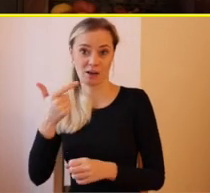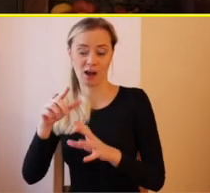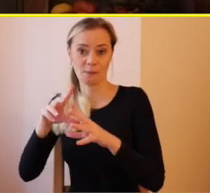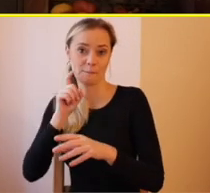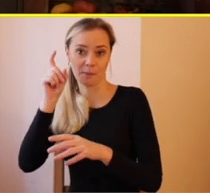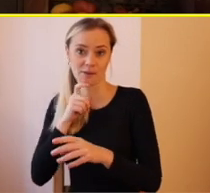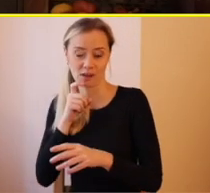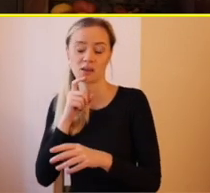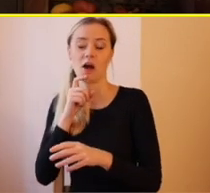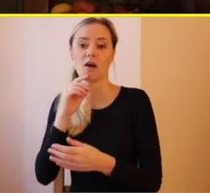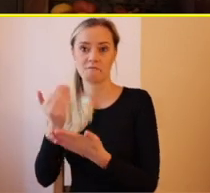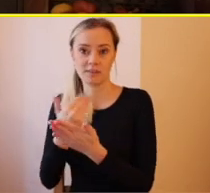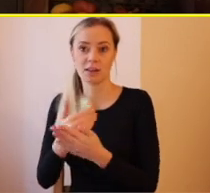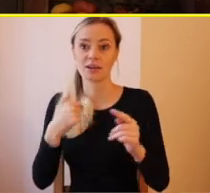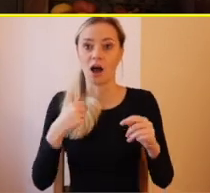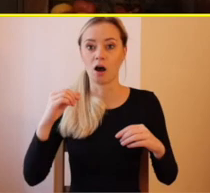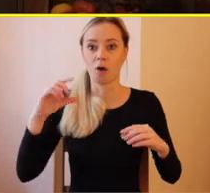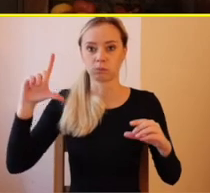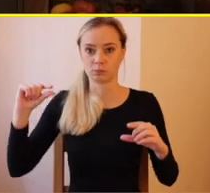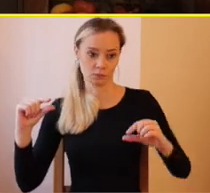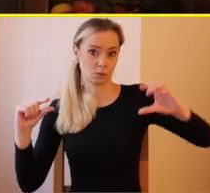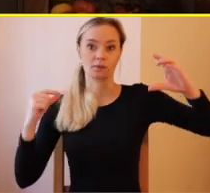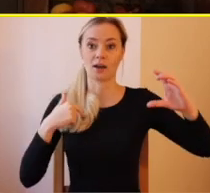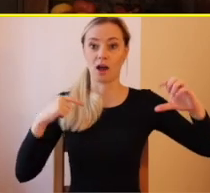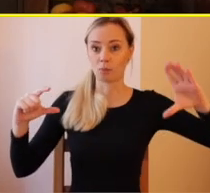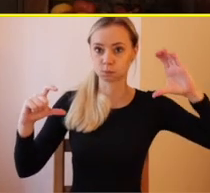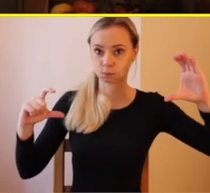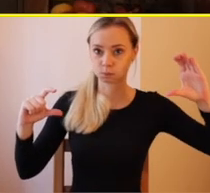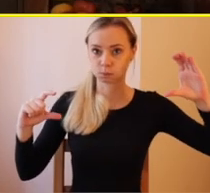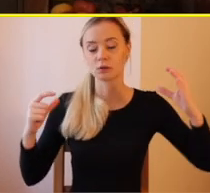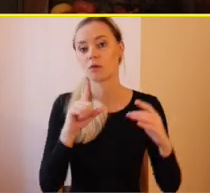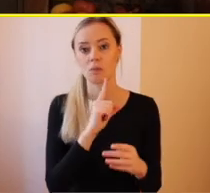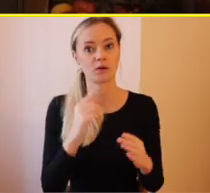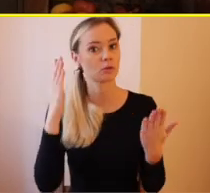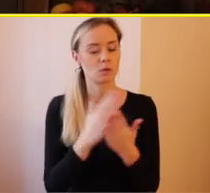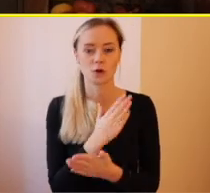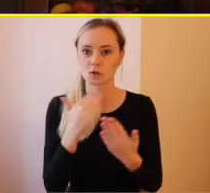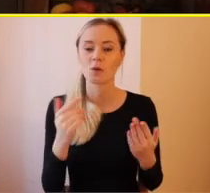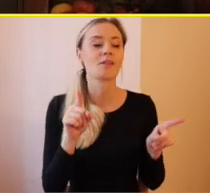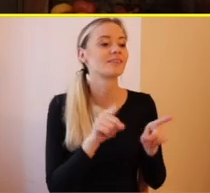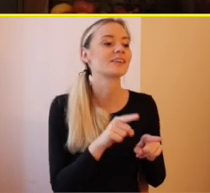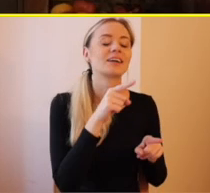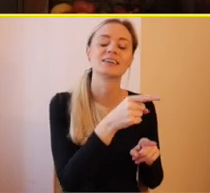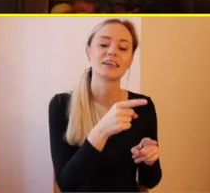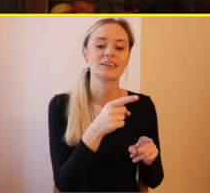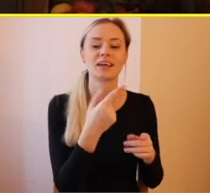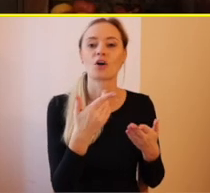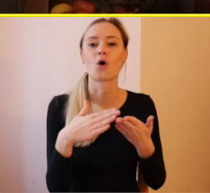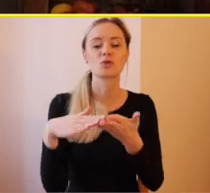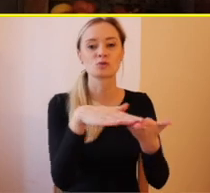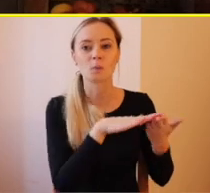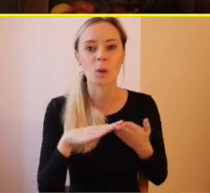A zároveň som videla tú mentalitu ľudí, aká je obrovsky